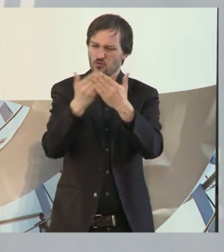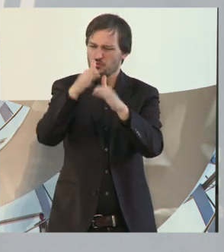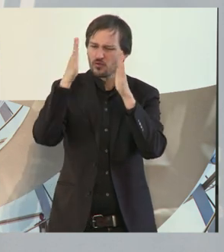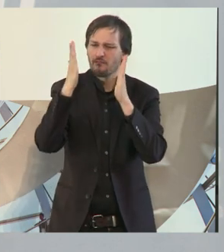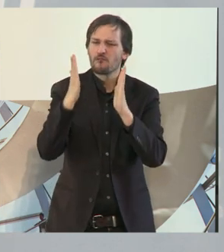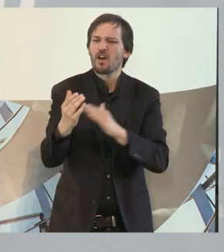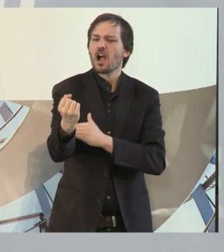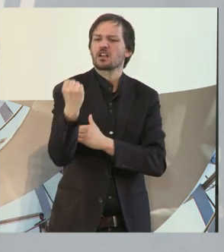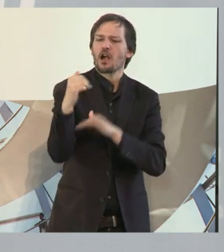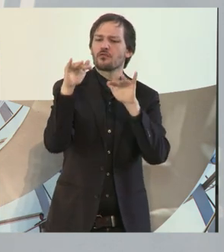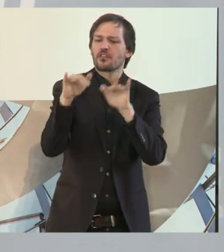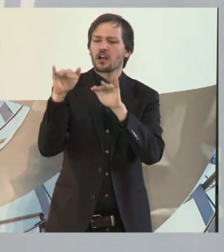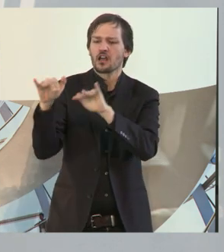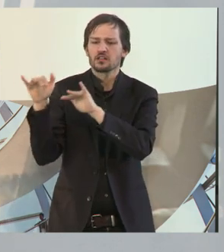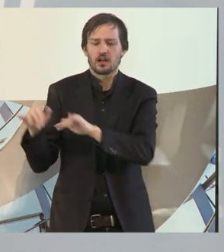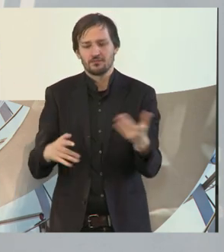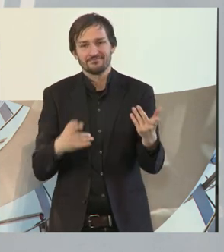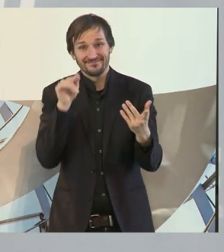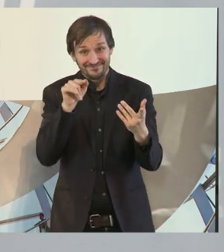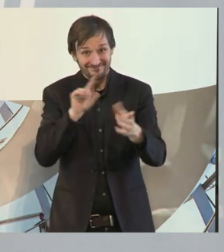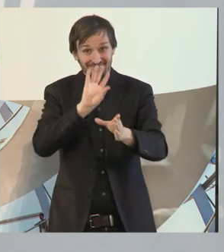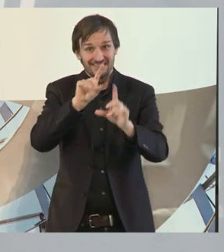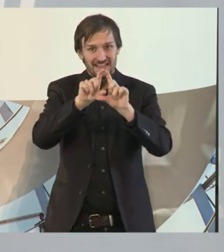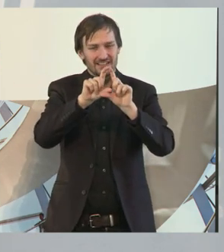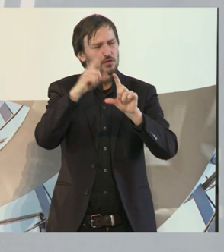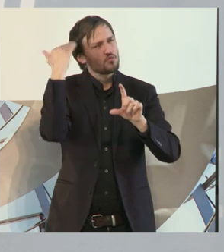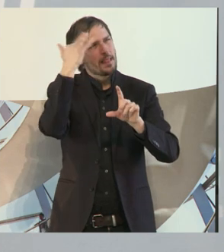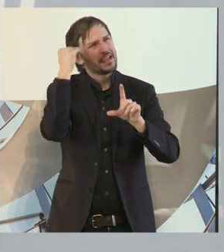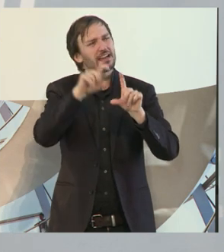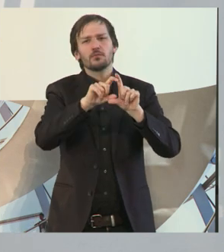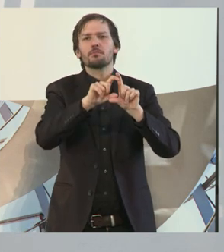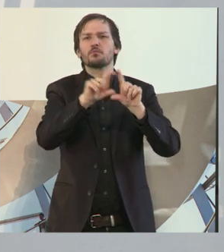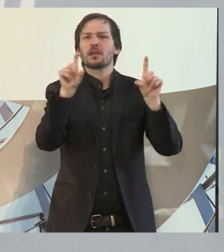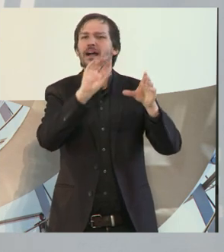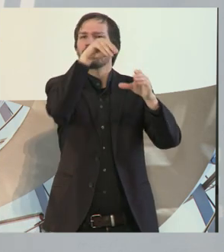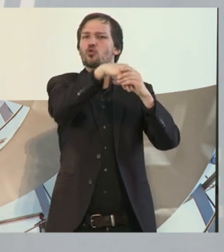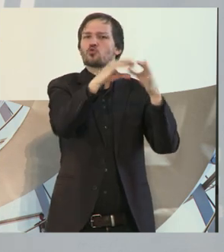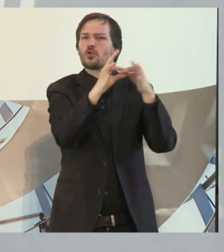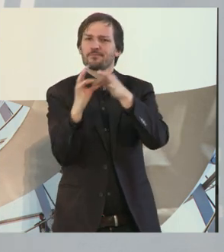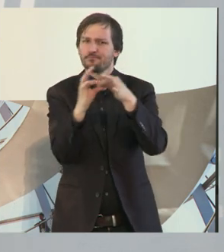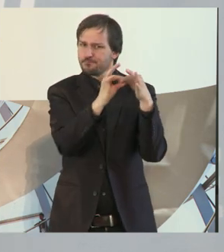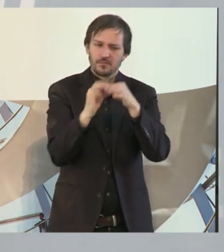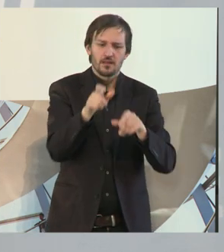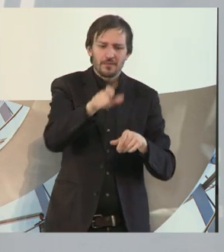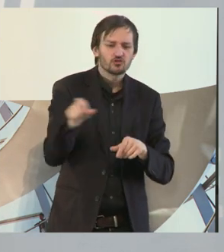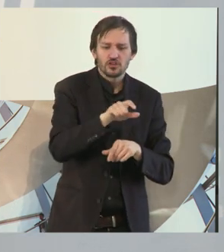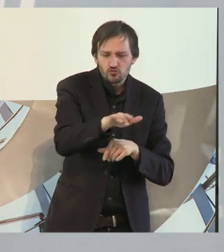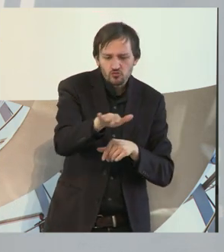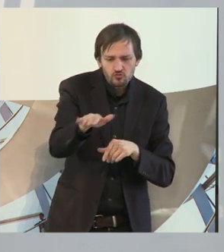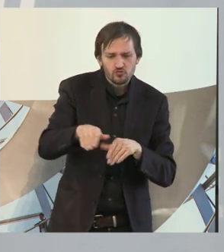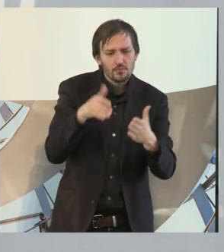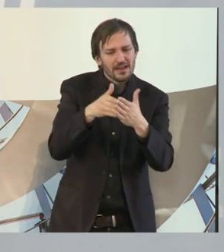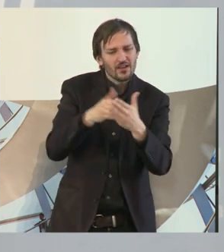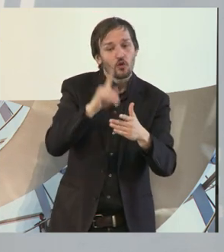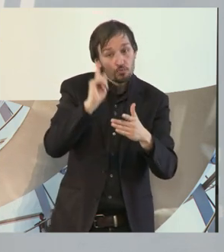Wenn ich Inklusion betreibe und wenn ich das also in großer Ernsthaftigkeit auch für behinderte Menschen mache, dann muss ich diesen Weg